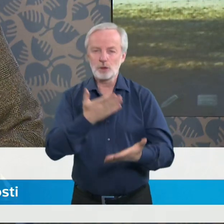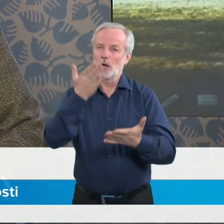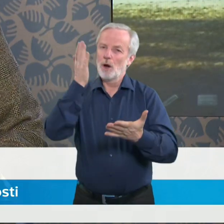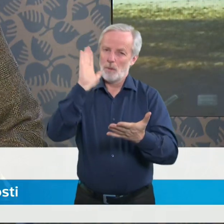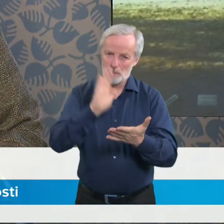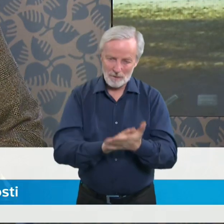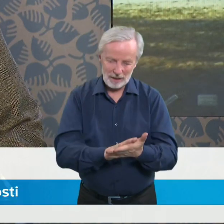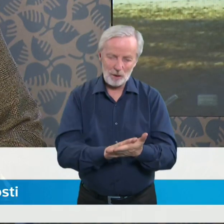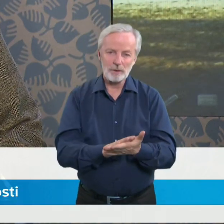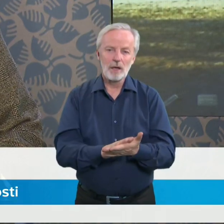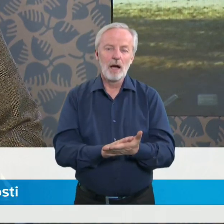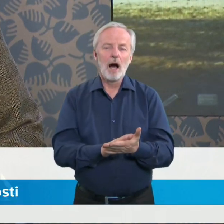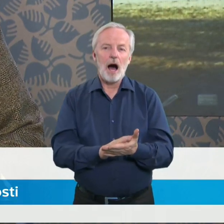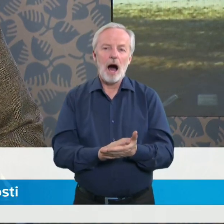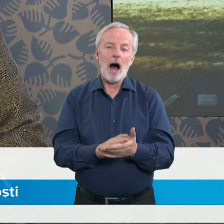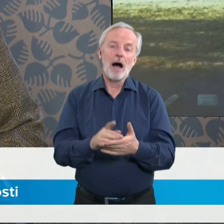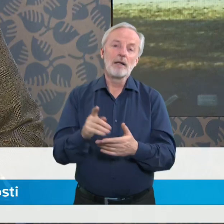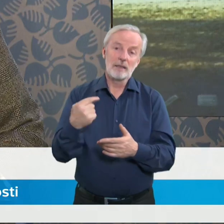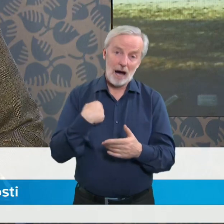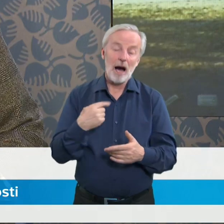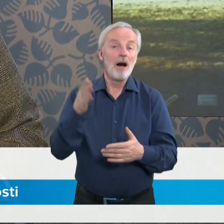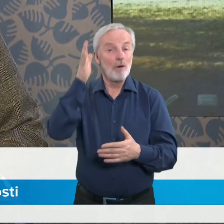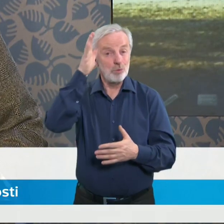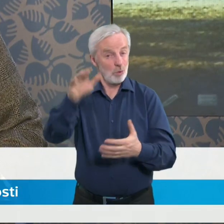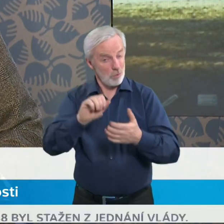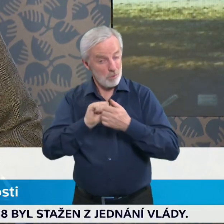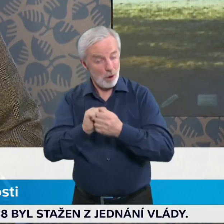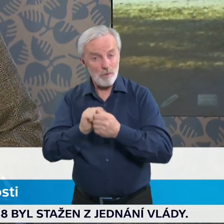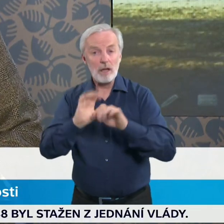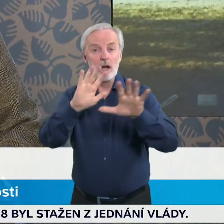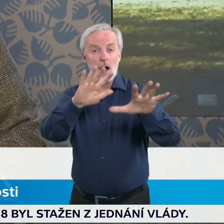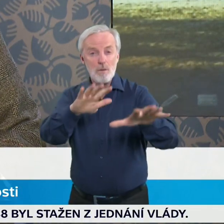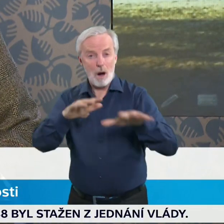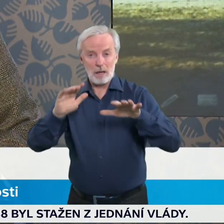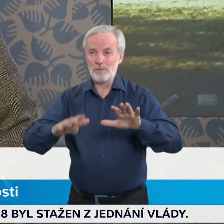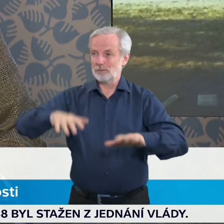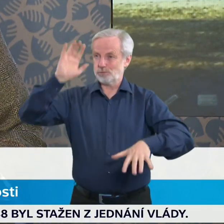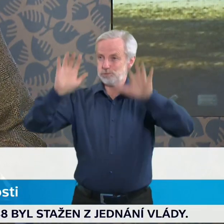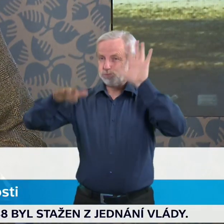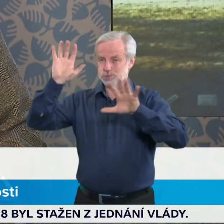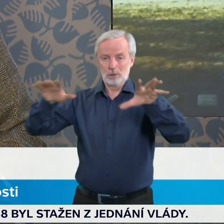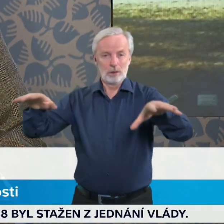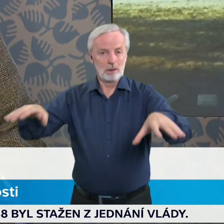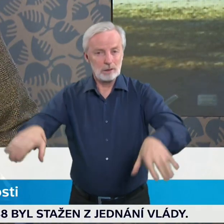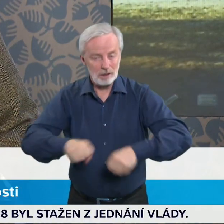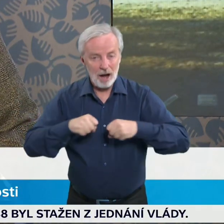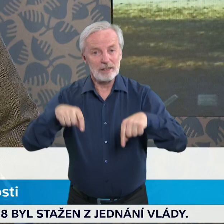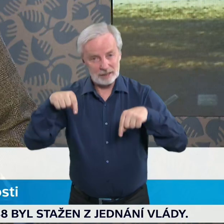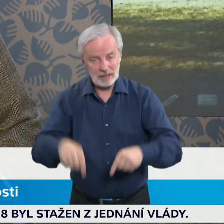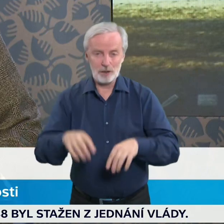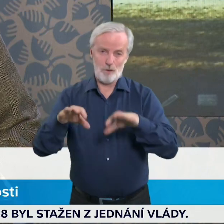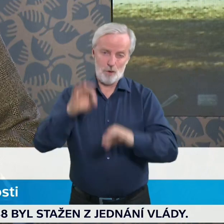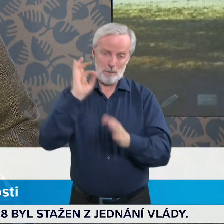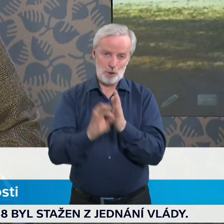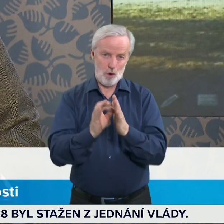se zasazovat v parlamentu, aby byl přijat ještě v tomto volebním období